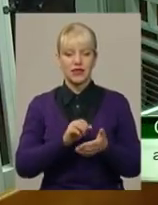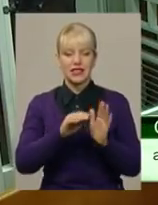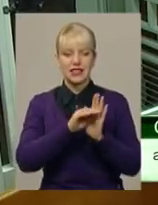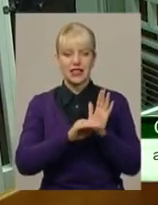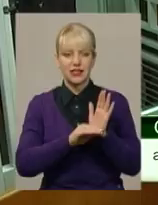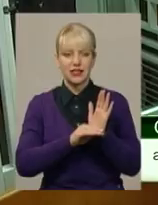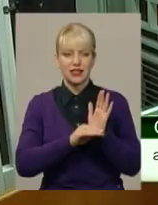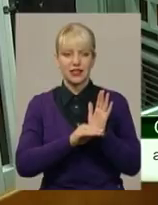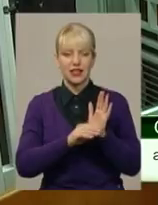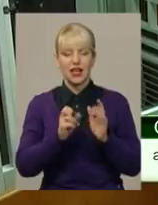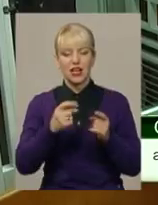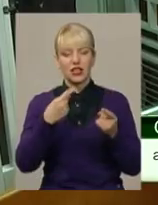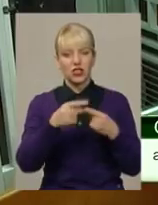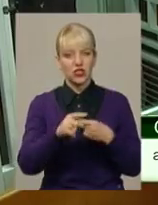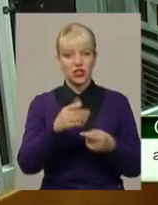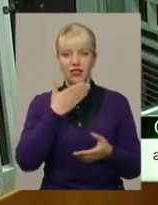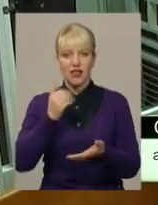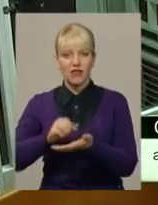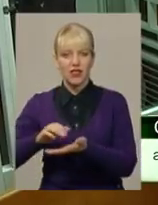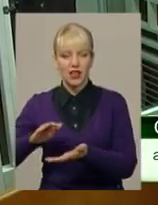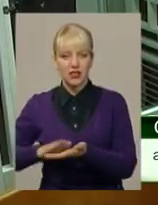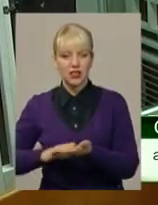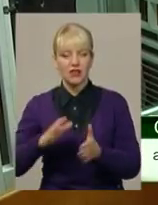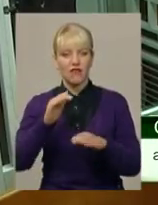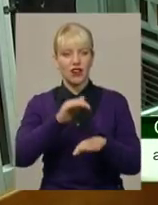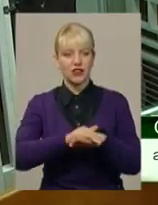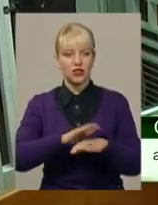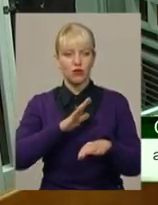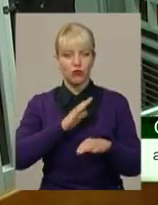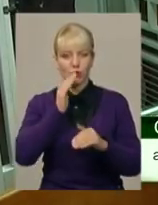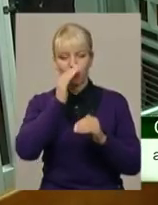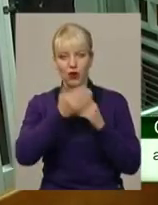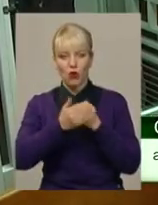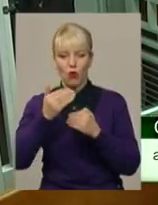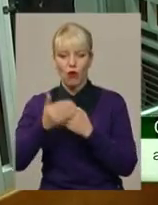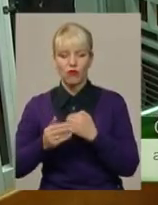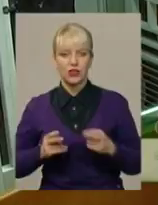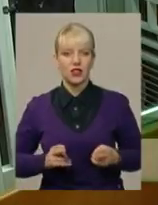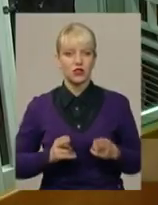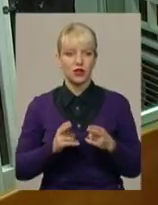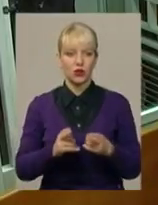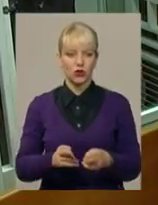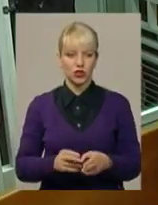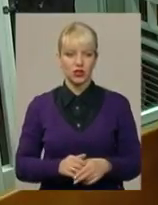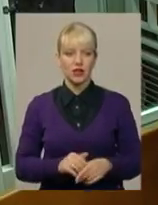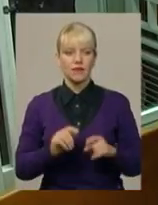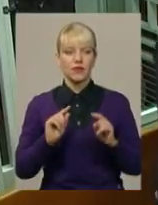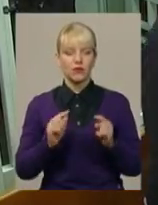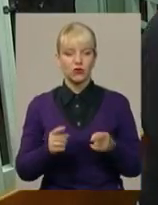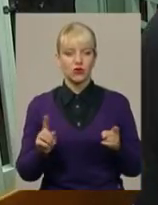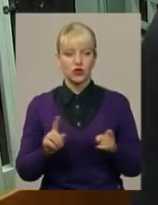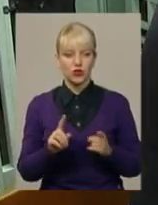по частині першій, а інші статті не внець. Тому що фактично відбулося приховування цих злочинів, про які ми зазначаємо. Тому що